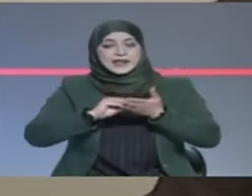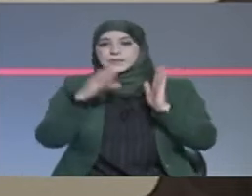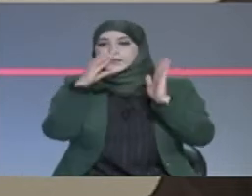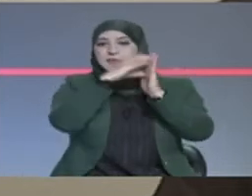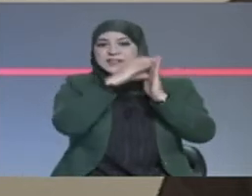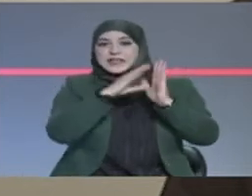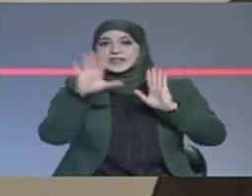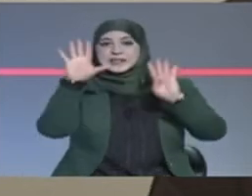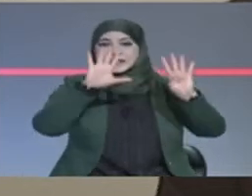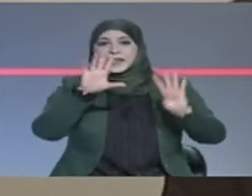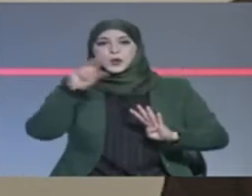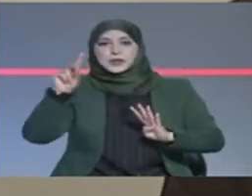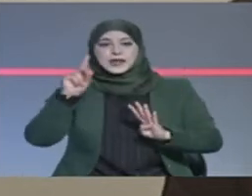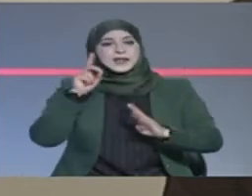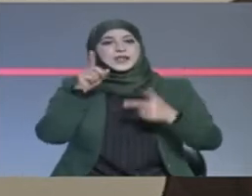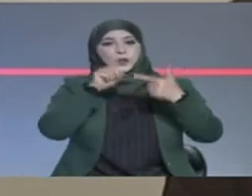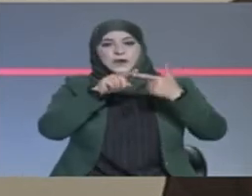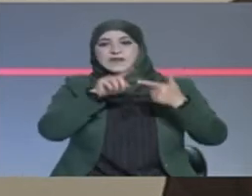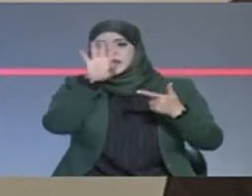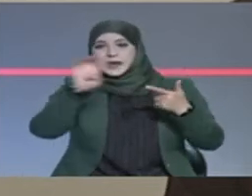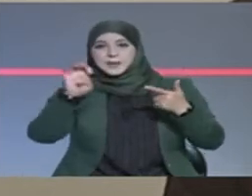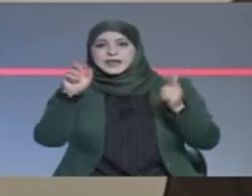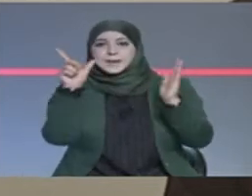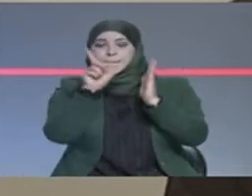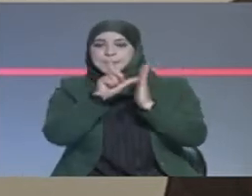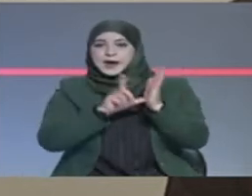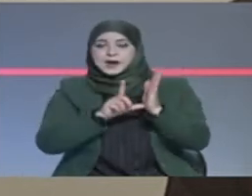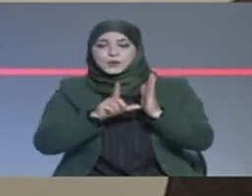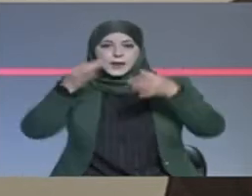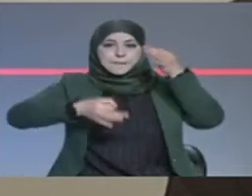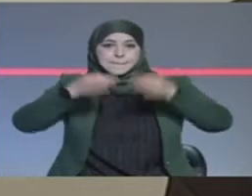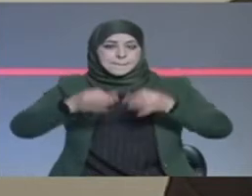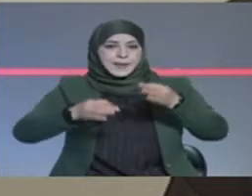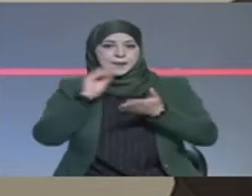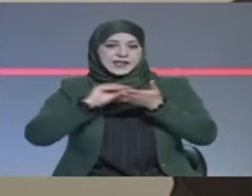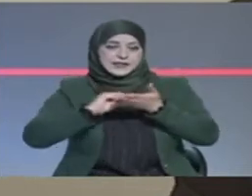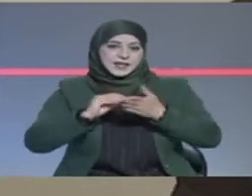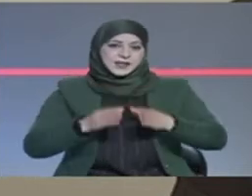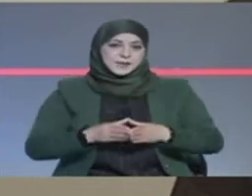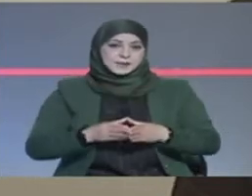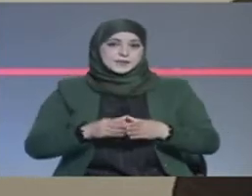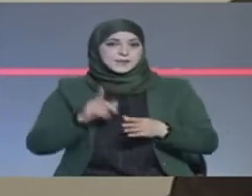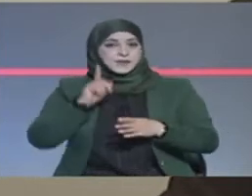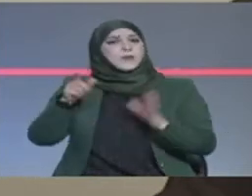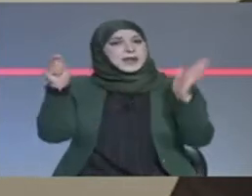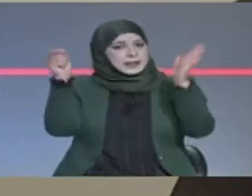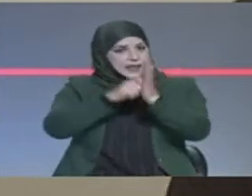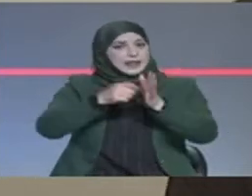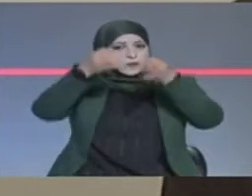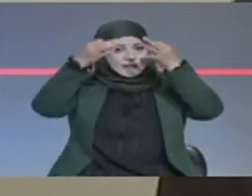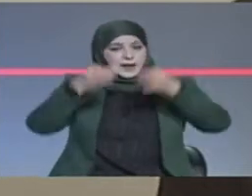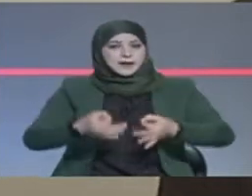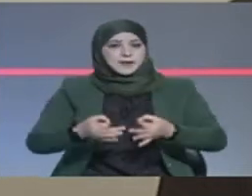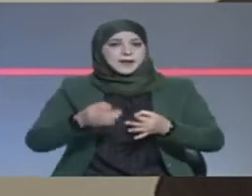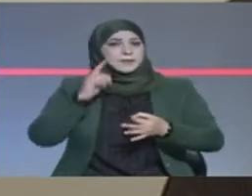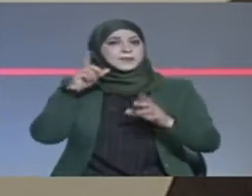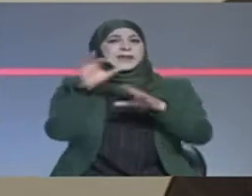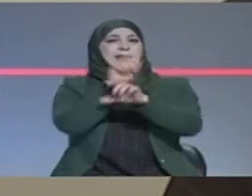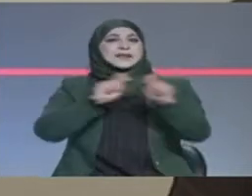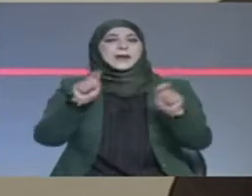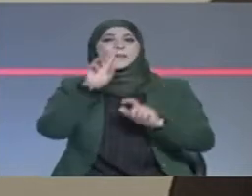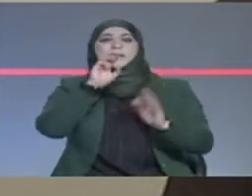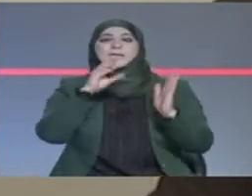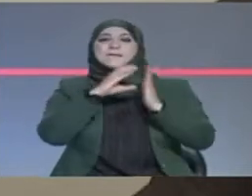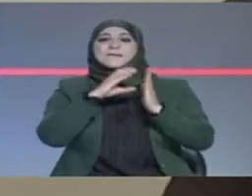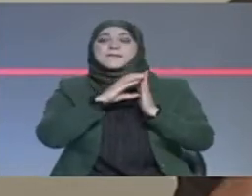و40 من قانون المحكمة الإدارية وثم أجال معينة ضبطها لفصل 40 هي